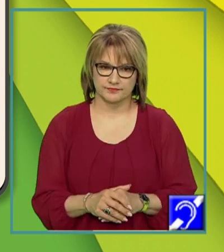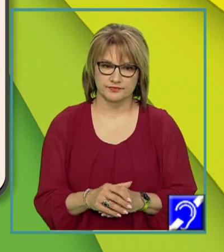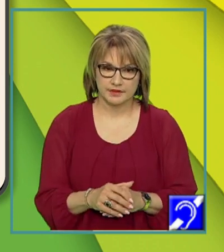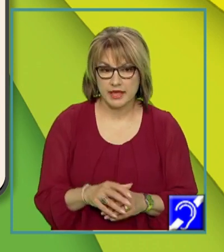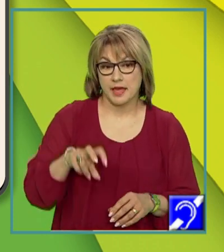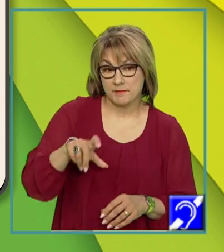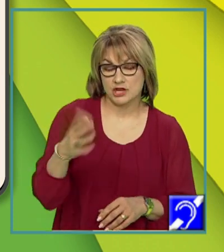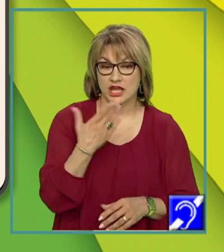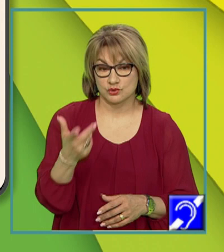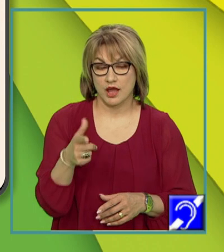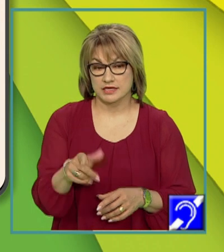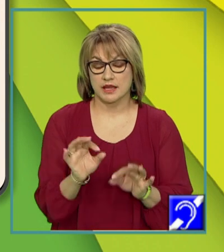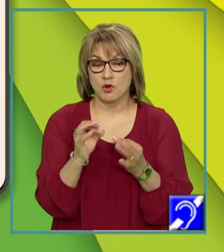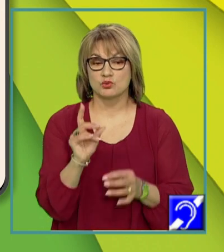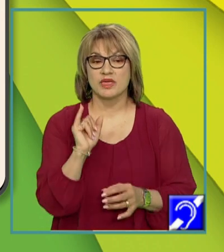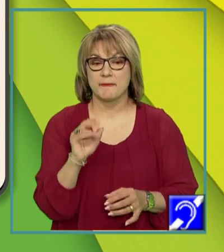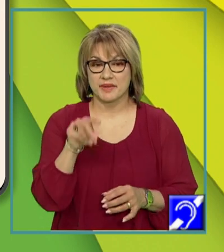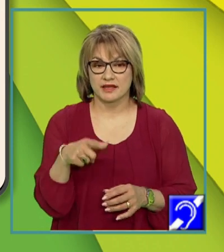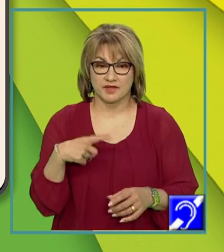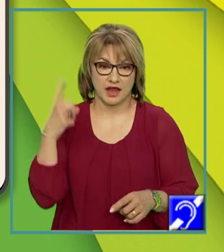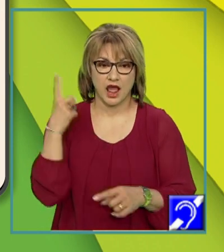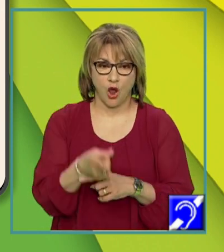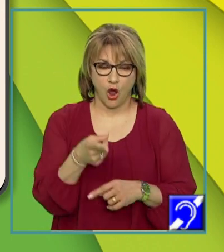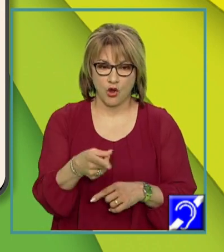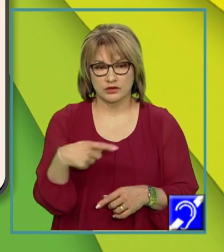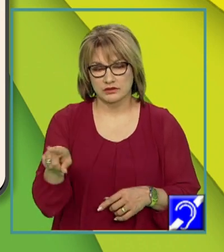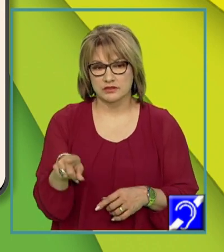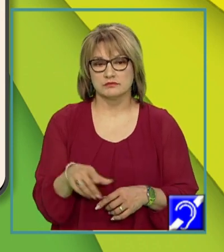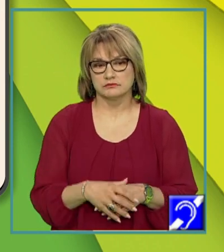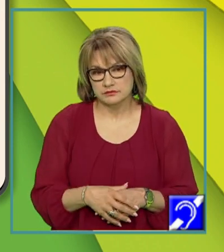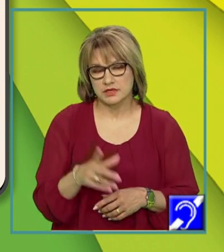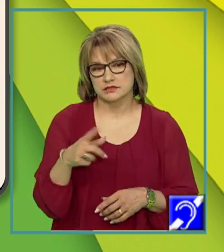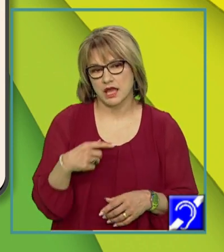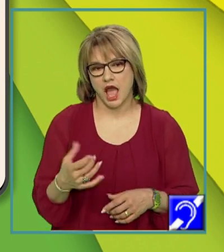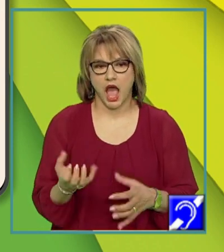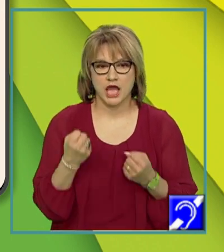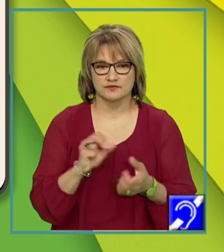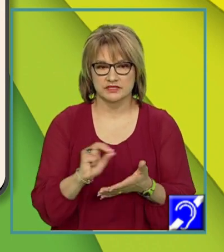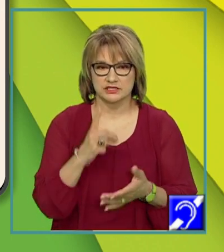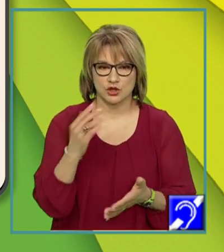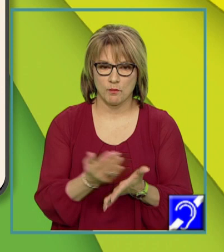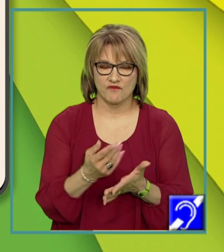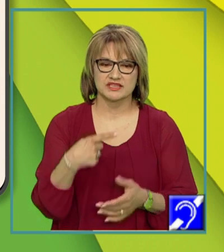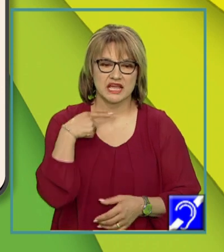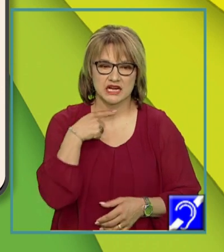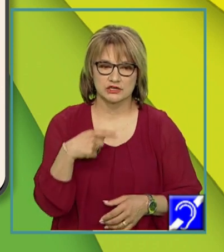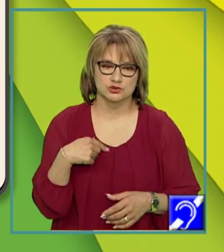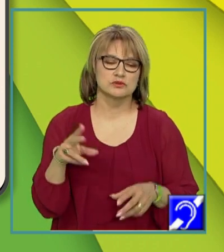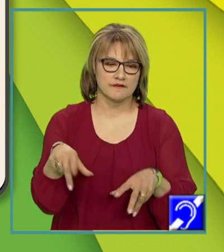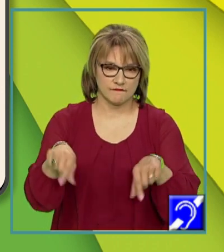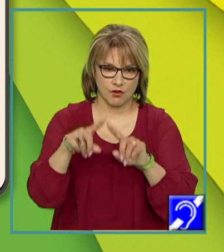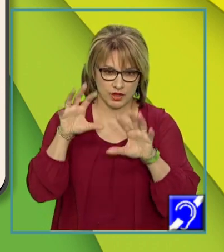Modul imperativ pentru că arată un ordin, o poruncă, aș fi scris o poveste de Crăciun. Recunoaștem de asemenea